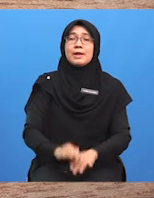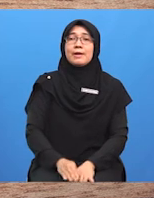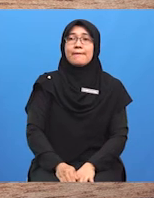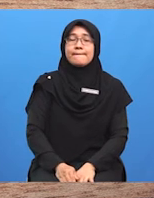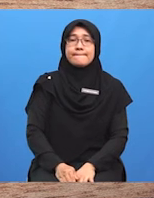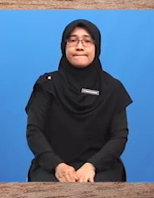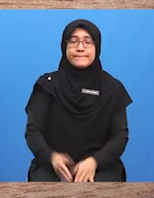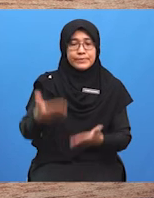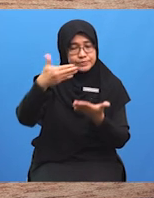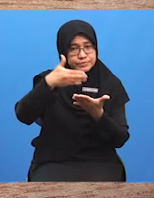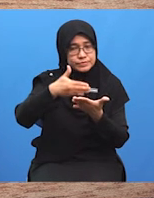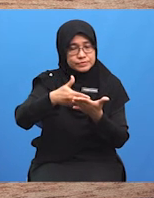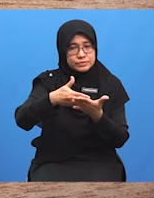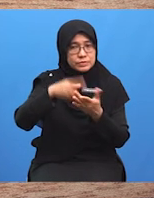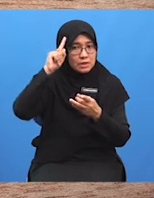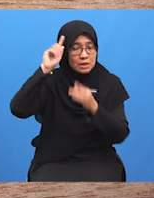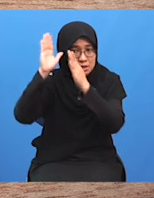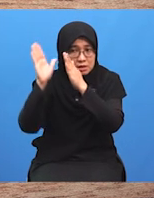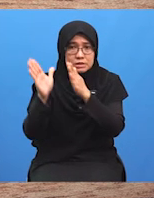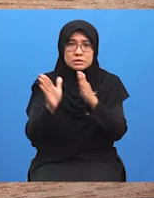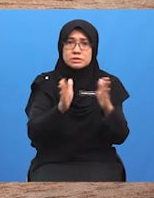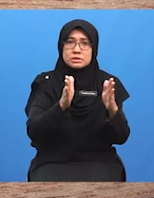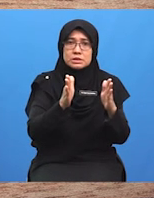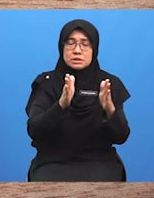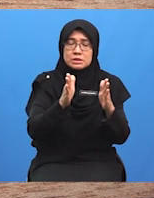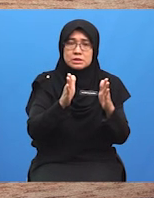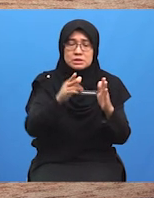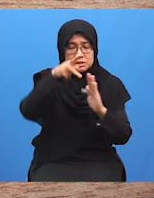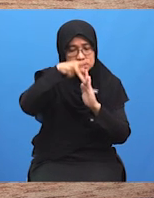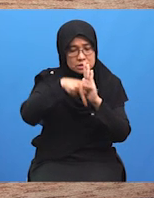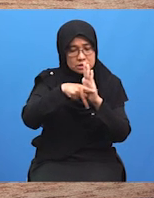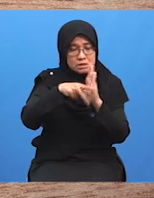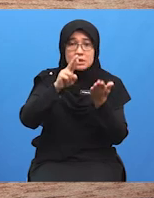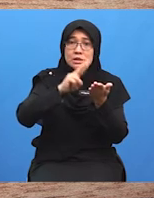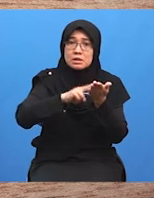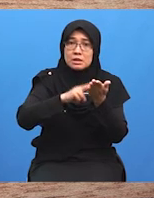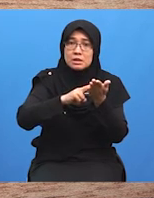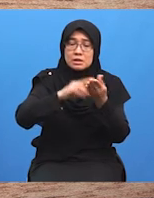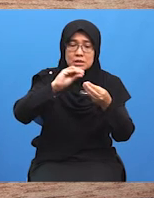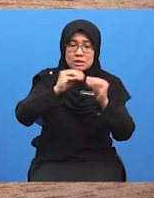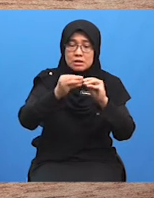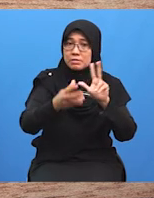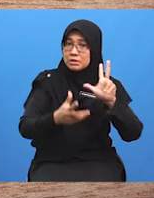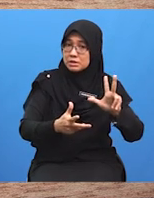Seterusnya, strategi dan taktik perundingan yang ketiga Iaitu trial